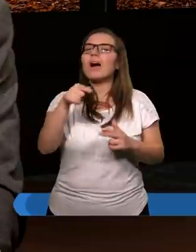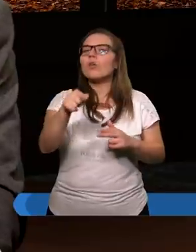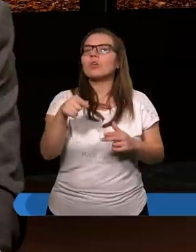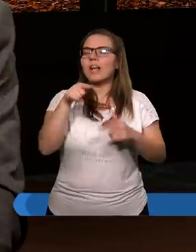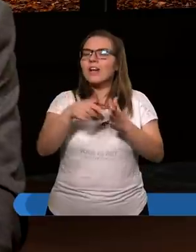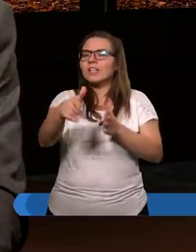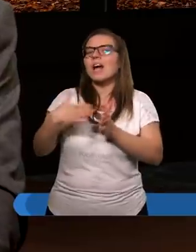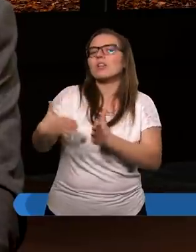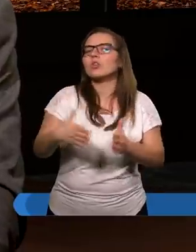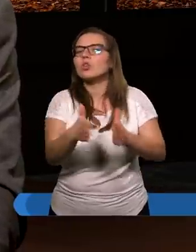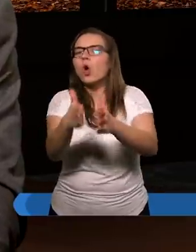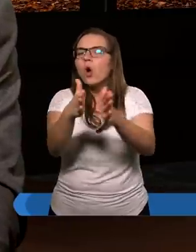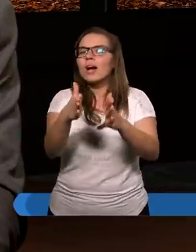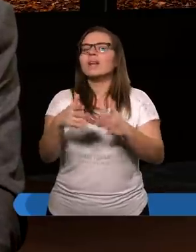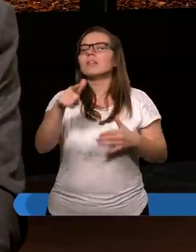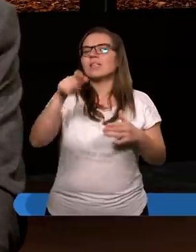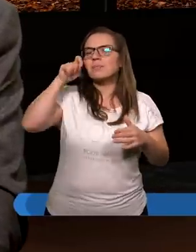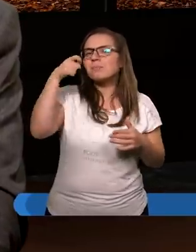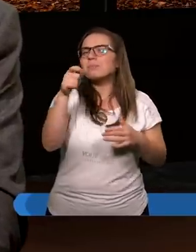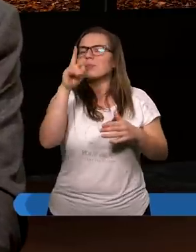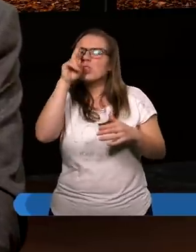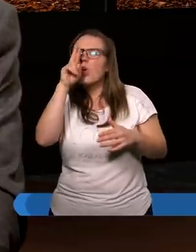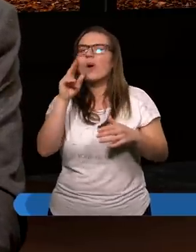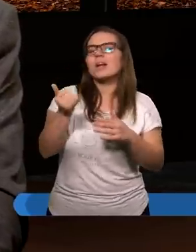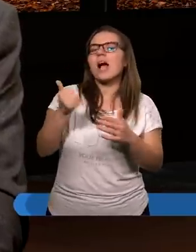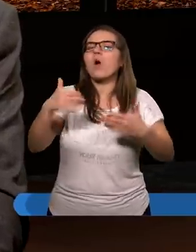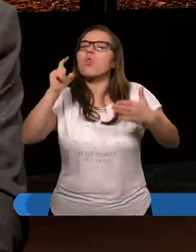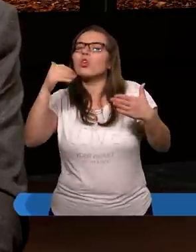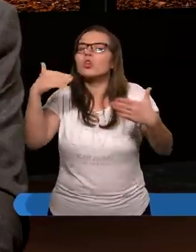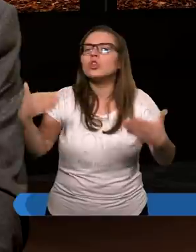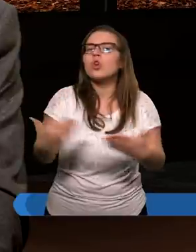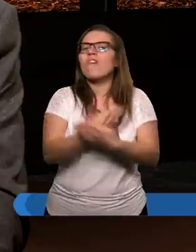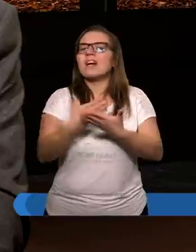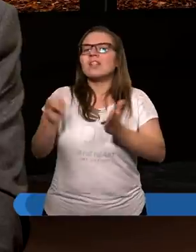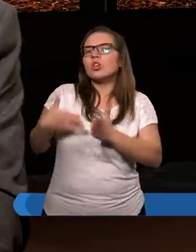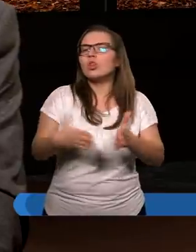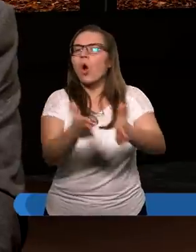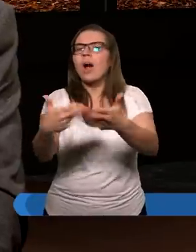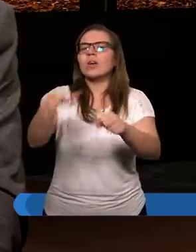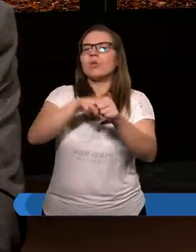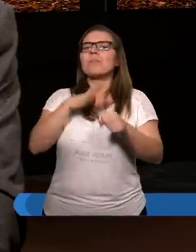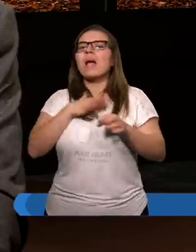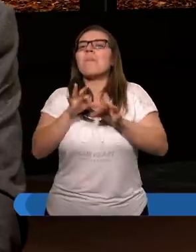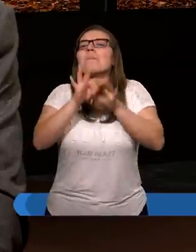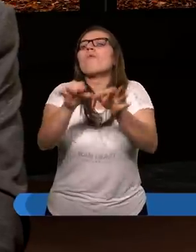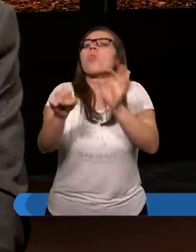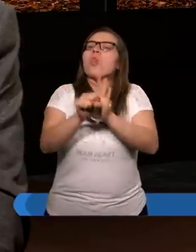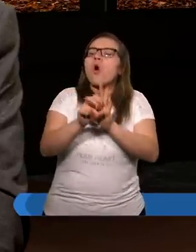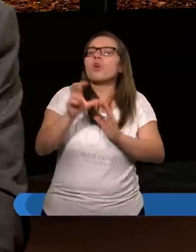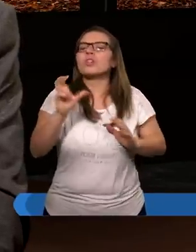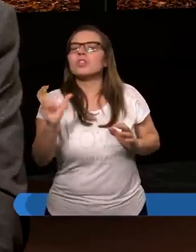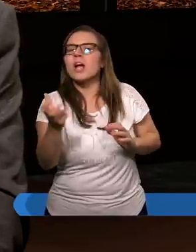Ta droga, być może to się kojarzyło z tym, że to było coś nowego, jakaś droga, która miała prowadzić do czegoś,